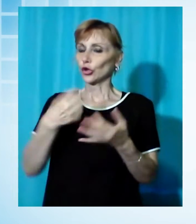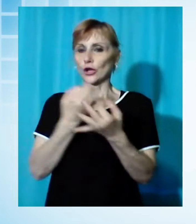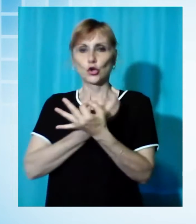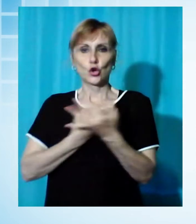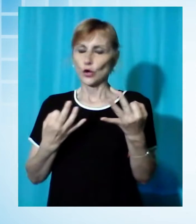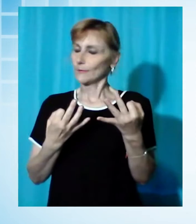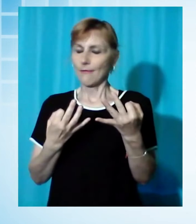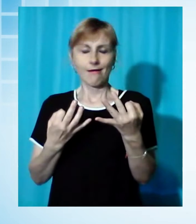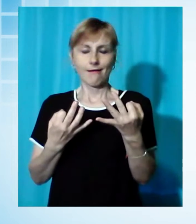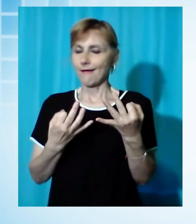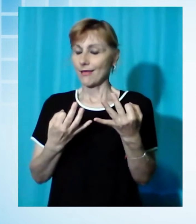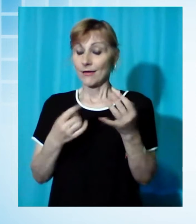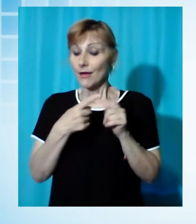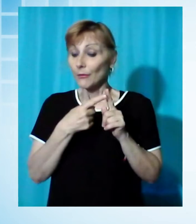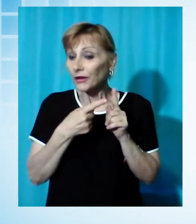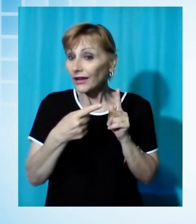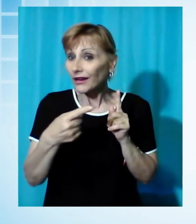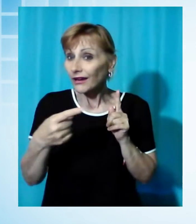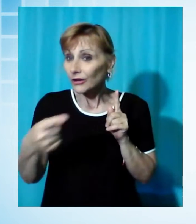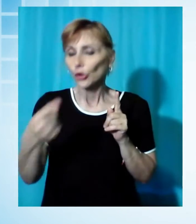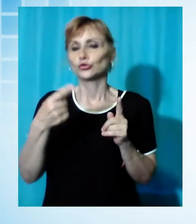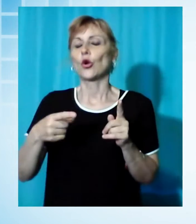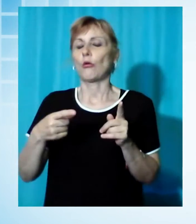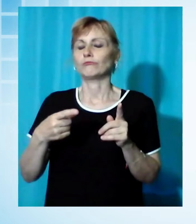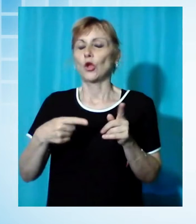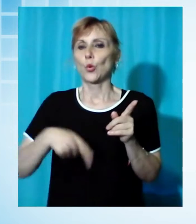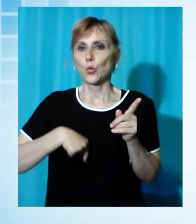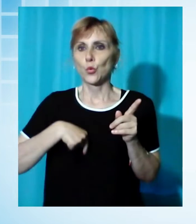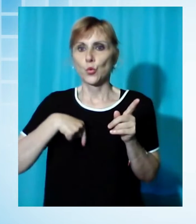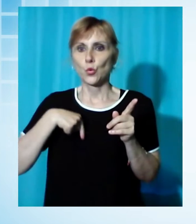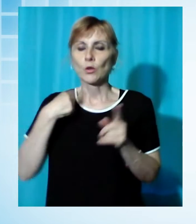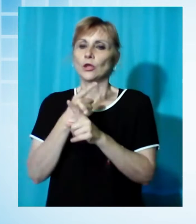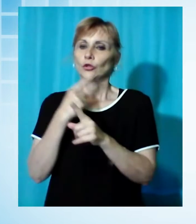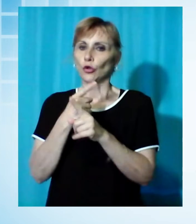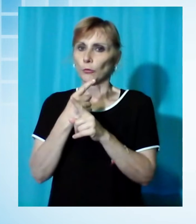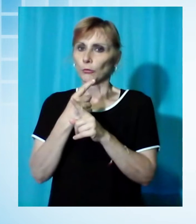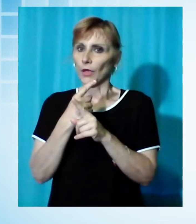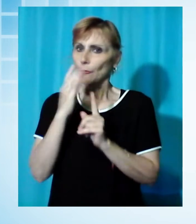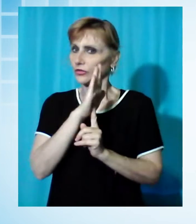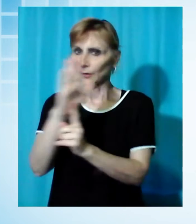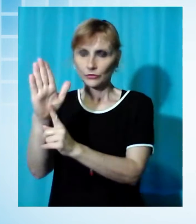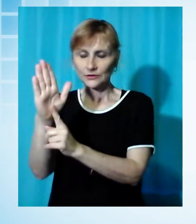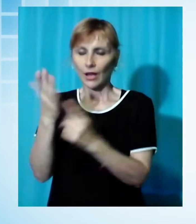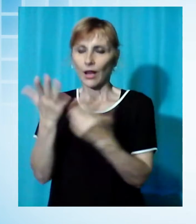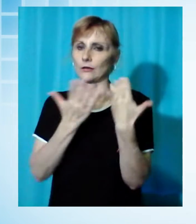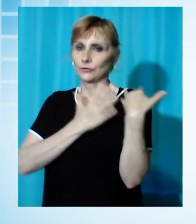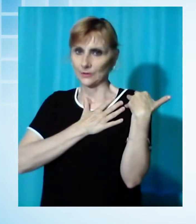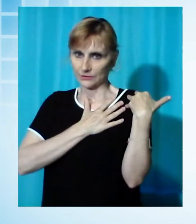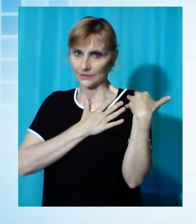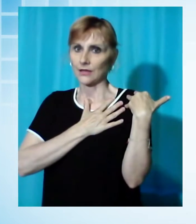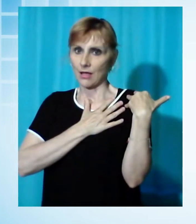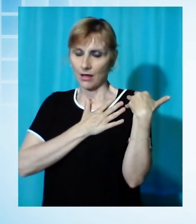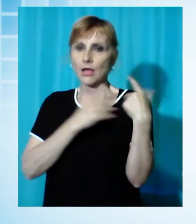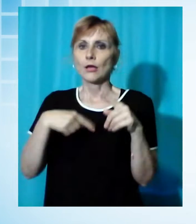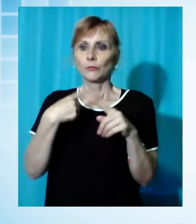abbastanza lungo in cui dar prova, primo di responsabilità, essere attenti a rispettare tutte le indicazioni che verranno